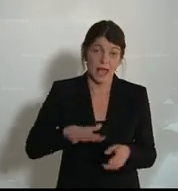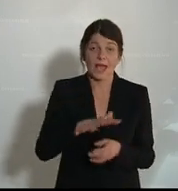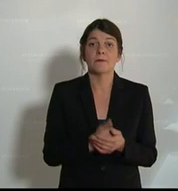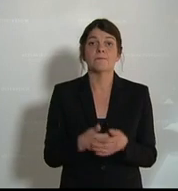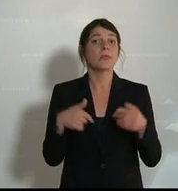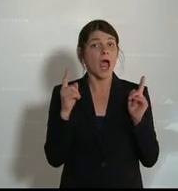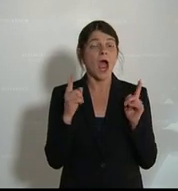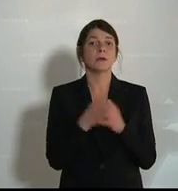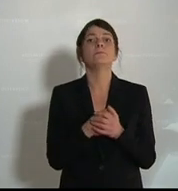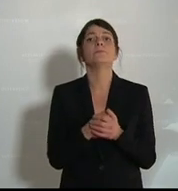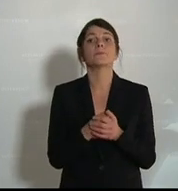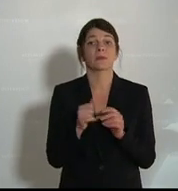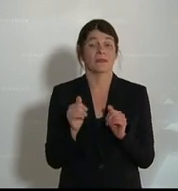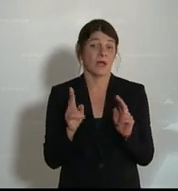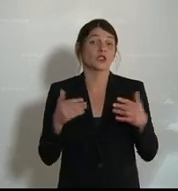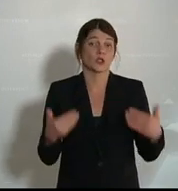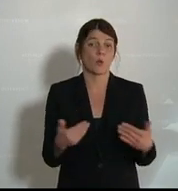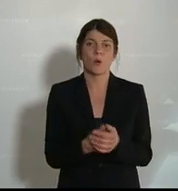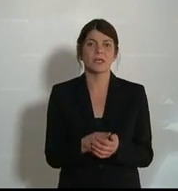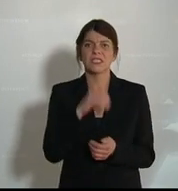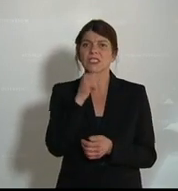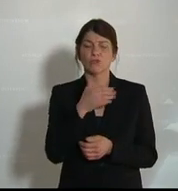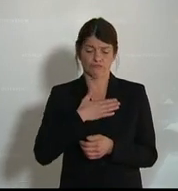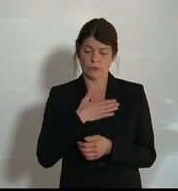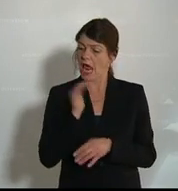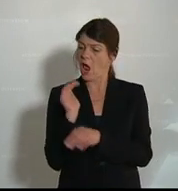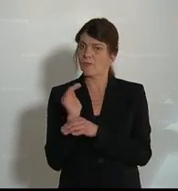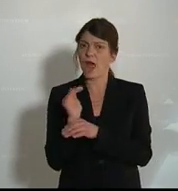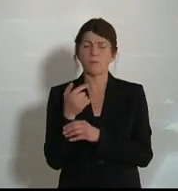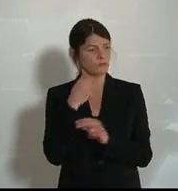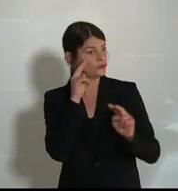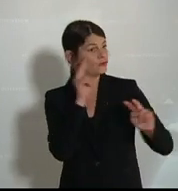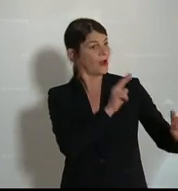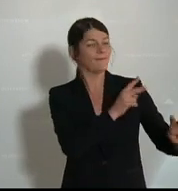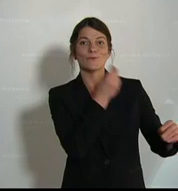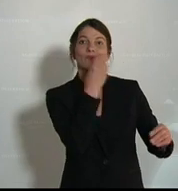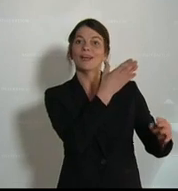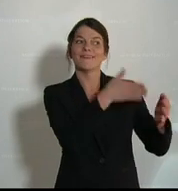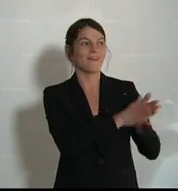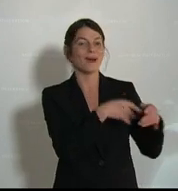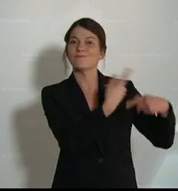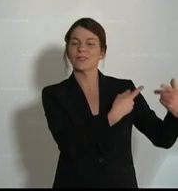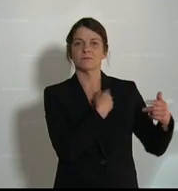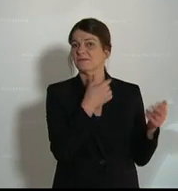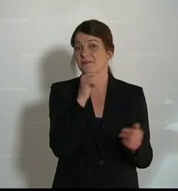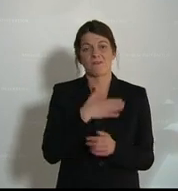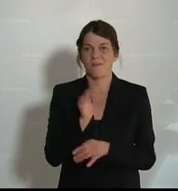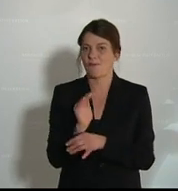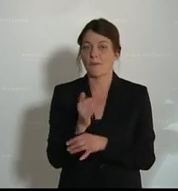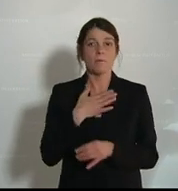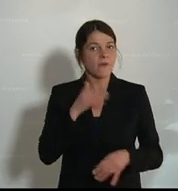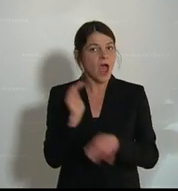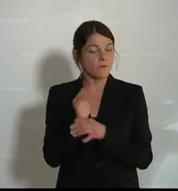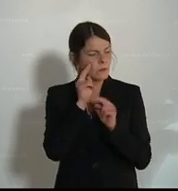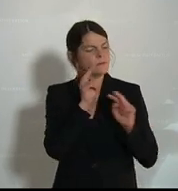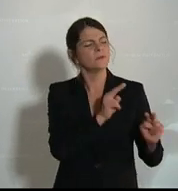jedenfalls ist es so, dass ja nicht unsere Aufgabe ist, dorthin zu sehen, wo alles funktioniert, sondern unsere Aufgabe ist es